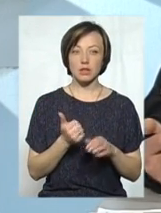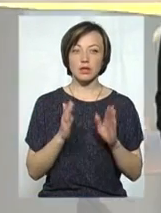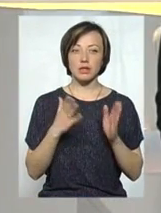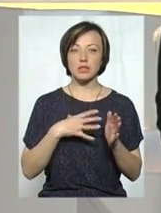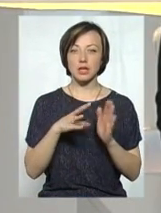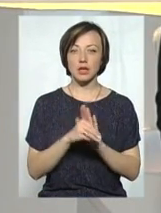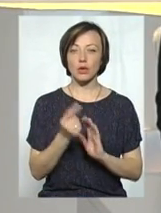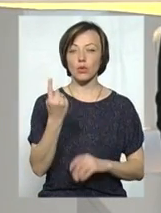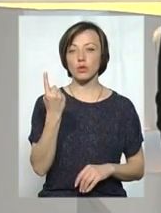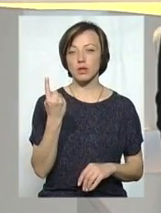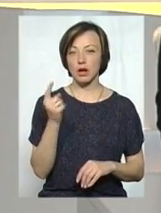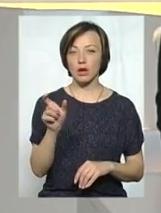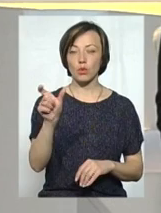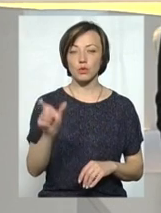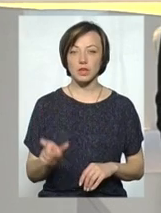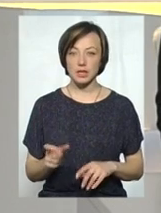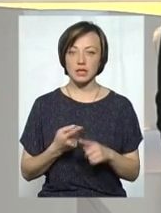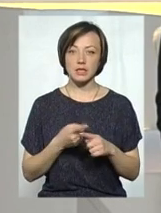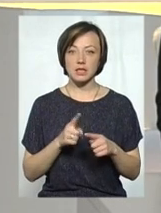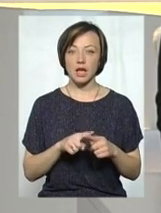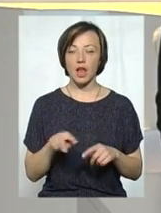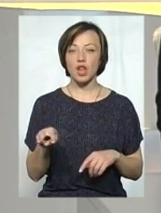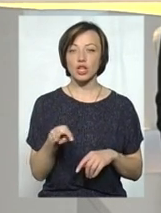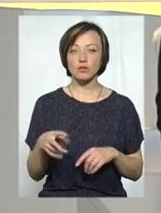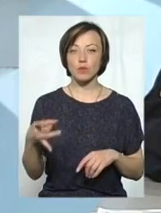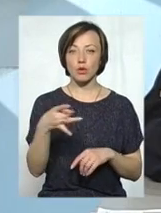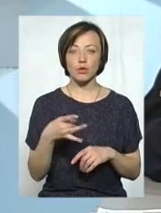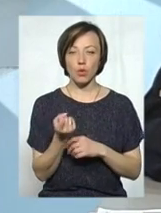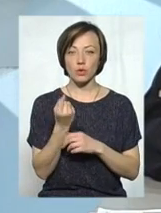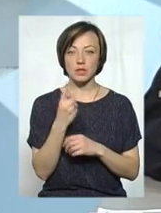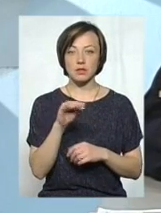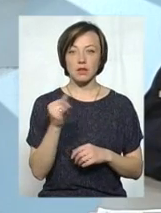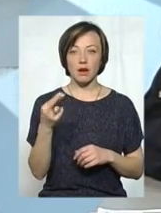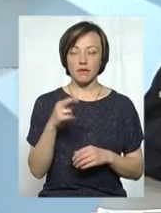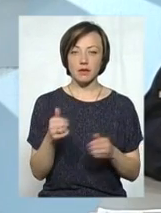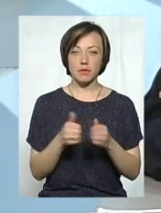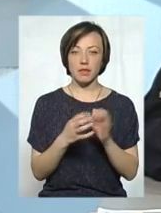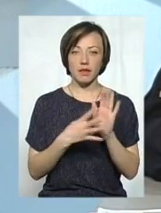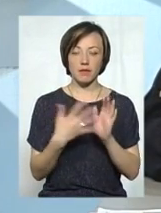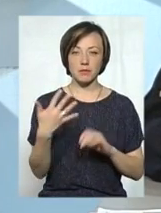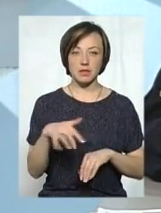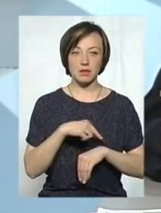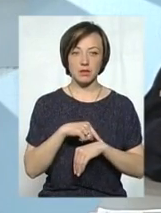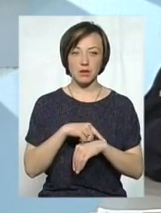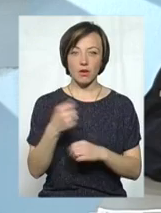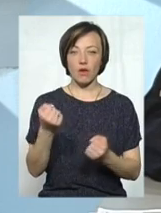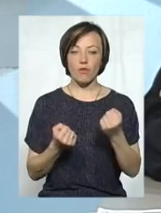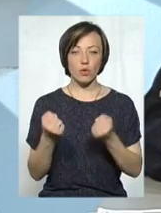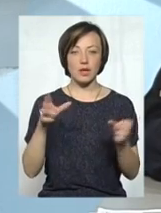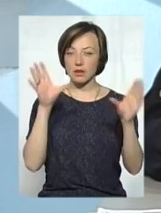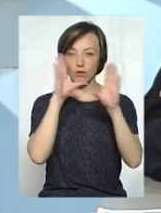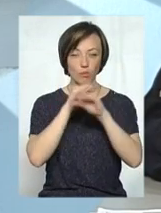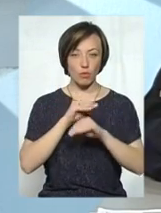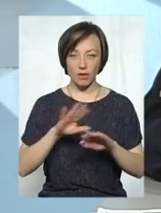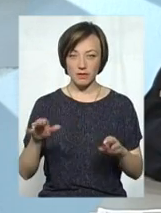загинула одна людина. Це в Летичевському районі 11 травня біля 9.50. Водій не порався